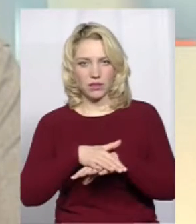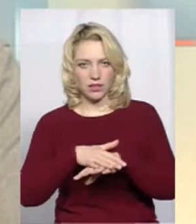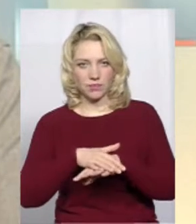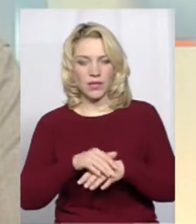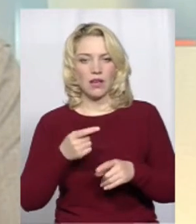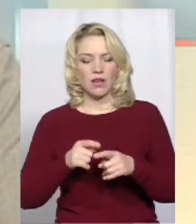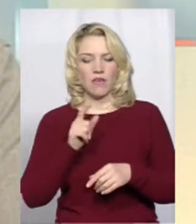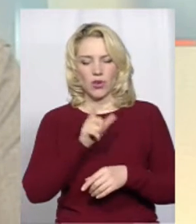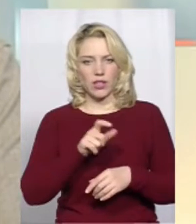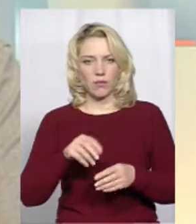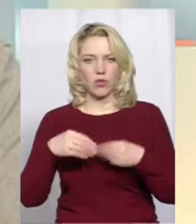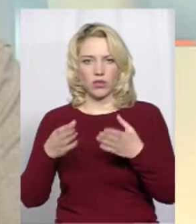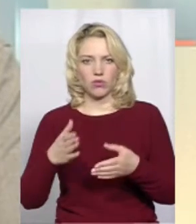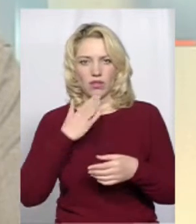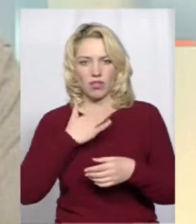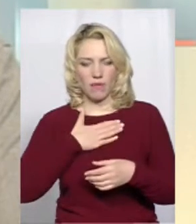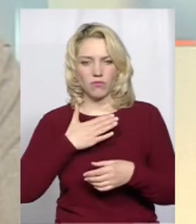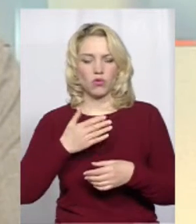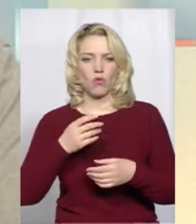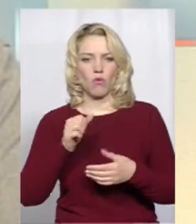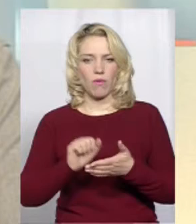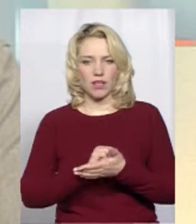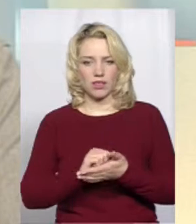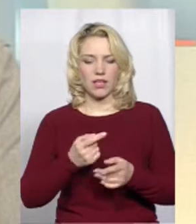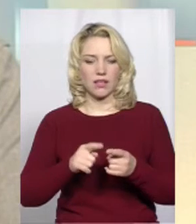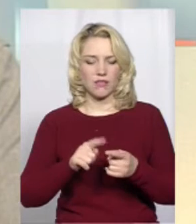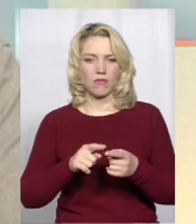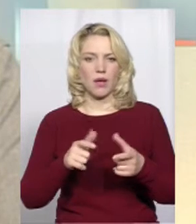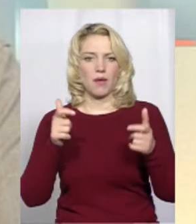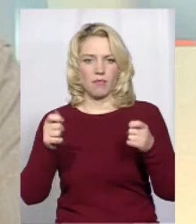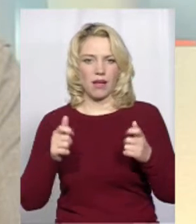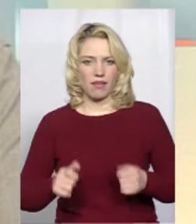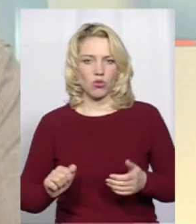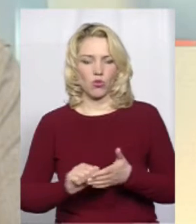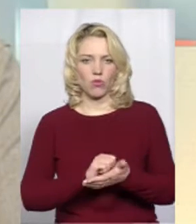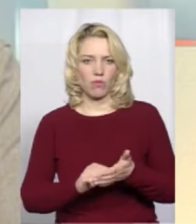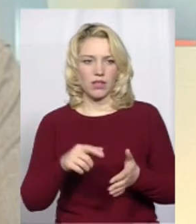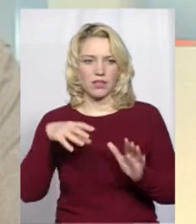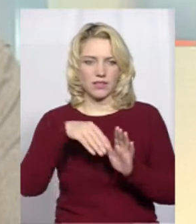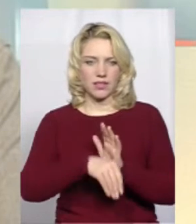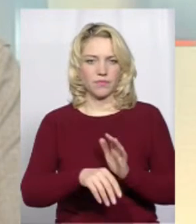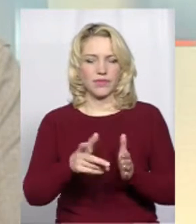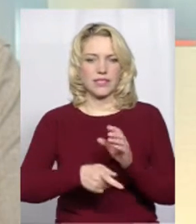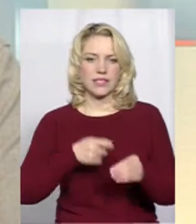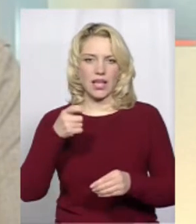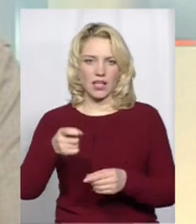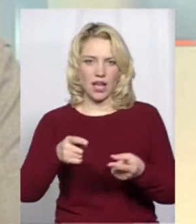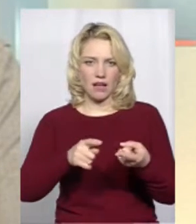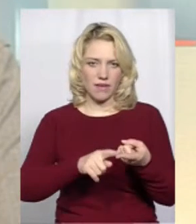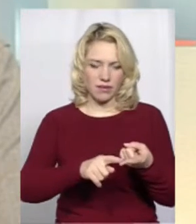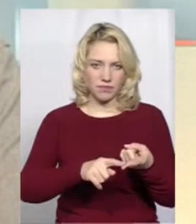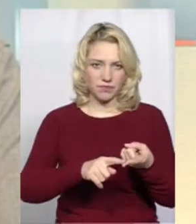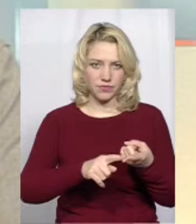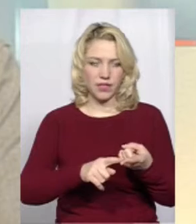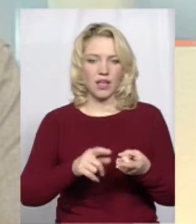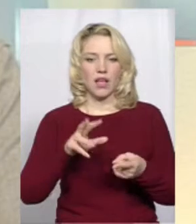Вони подають нам документи. Пакет документів складається із наступних, це заява на ім'я голови обласної